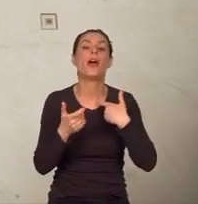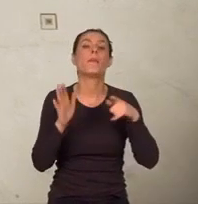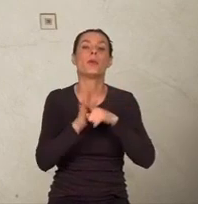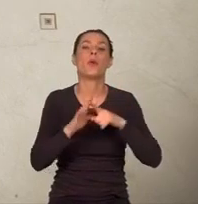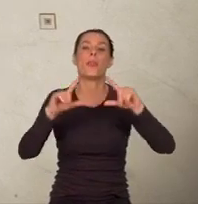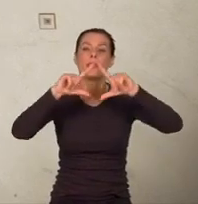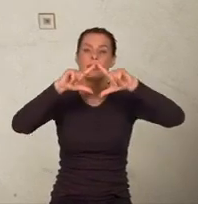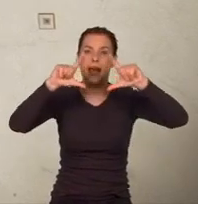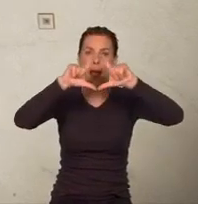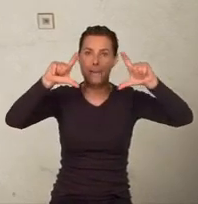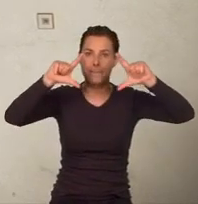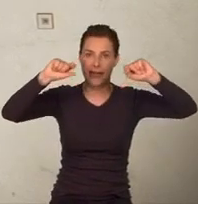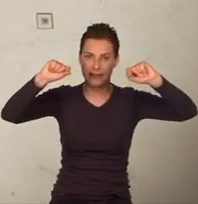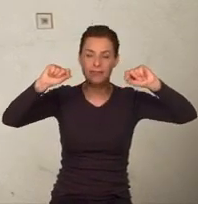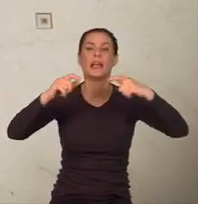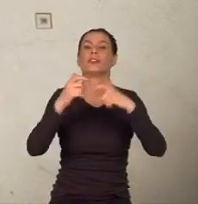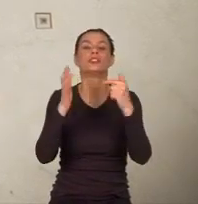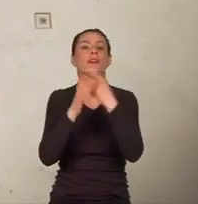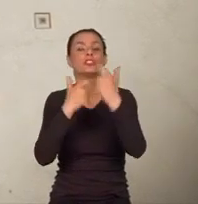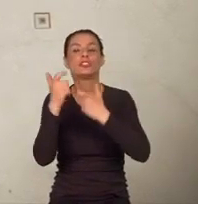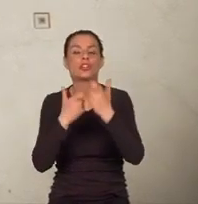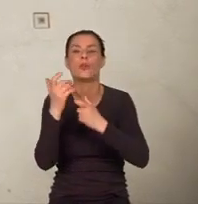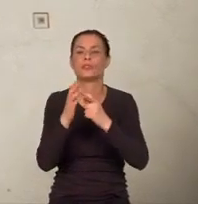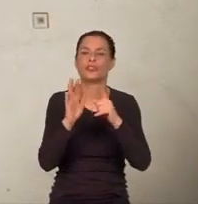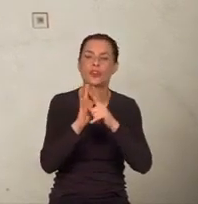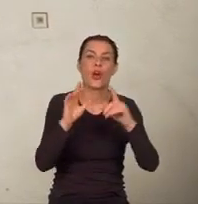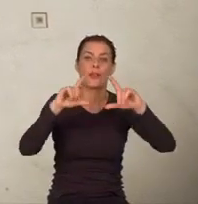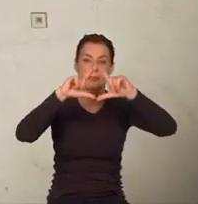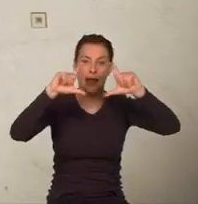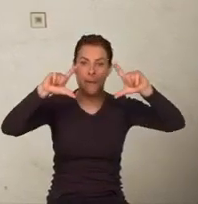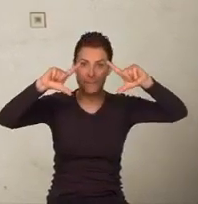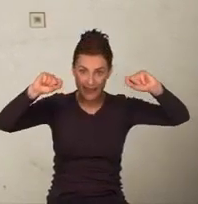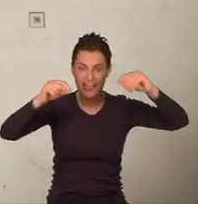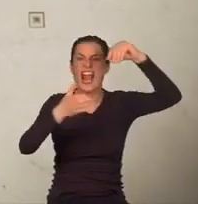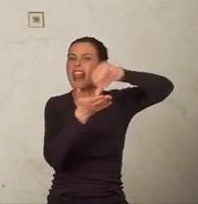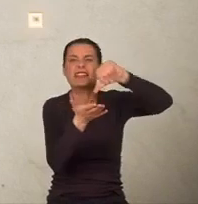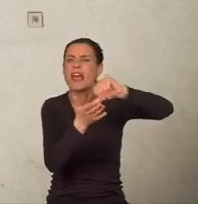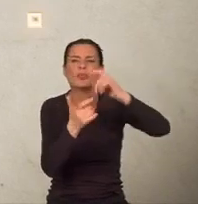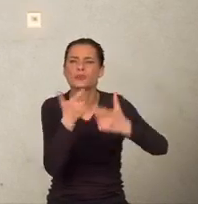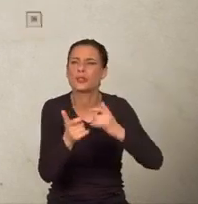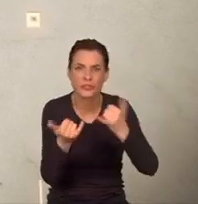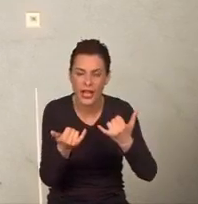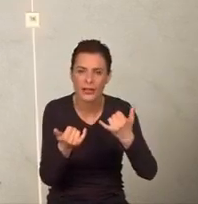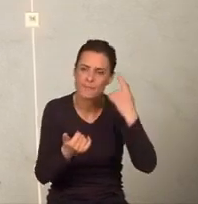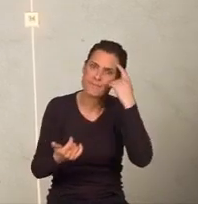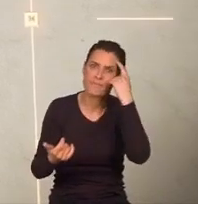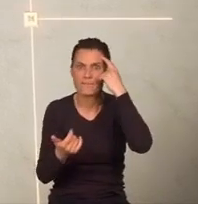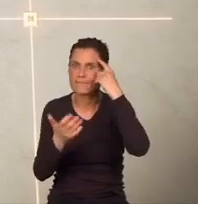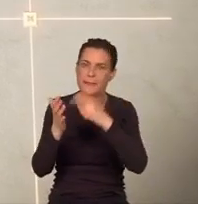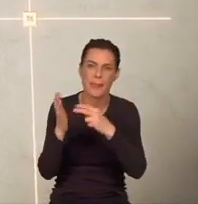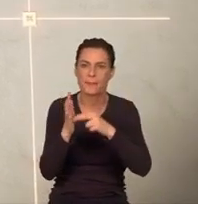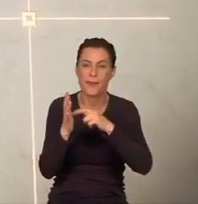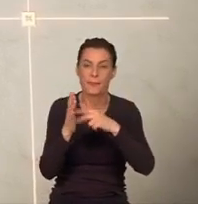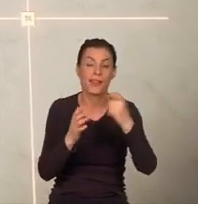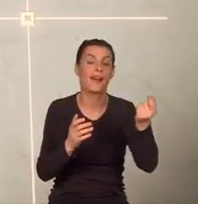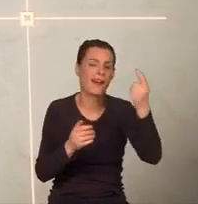By dokończyć rysunek, musiał też znaleźć figurę, dla której obelisk wyznaczy centrum. Znów rozwiązał problem